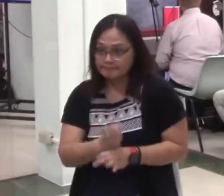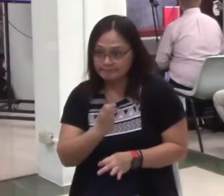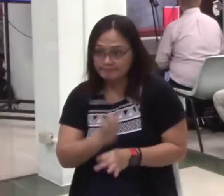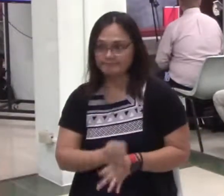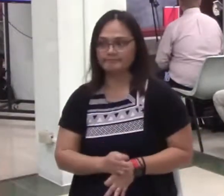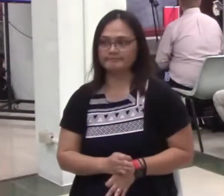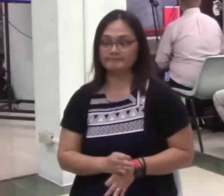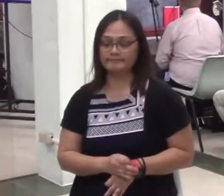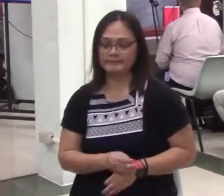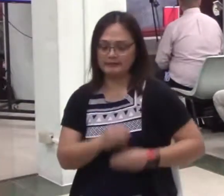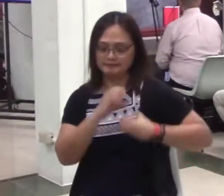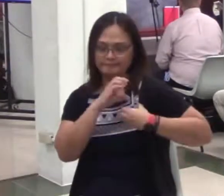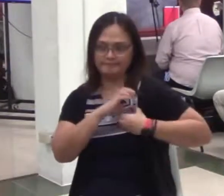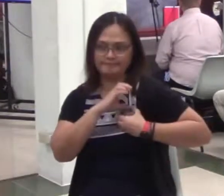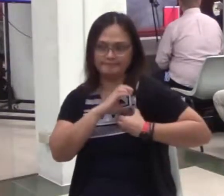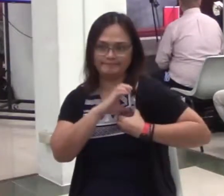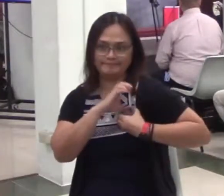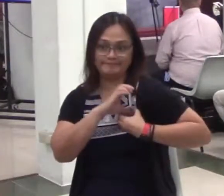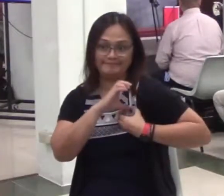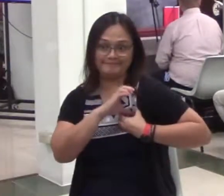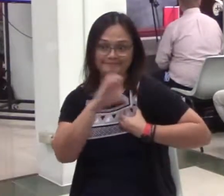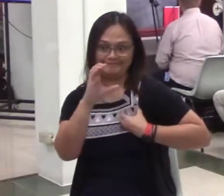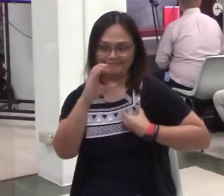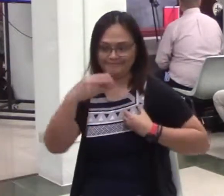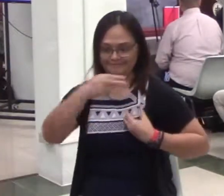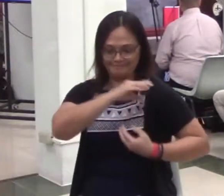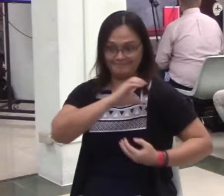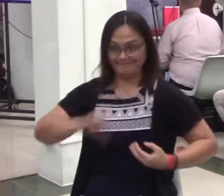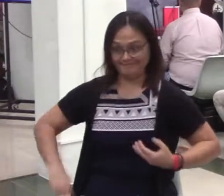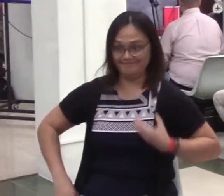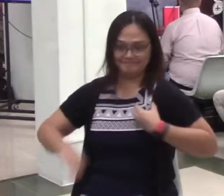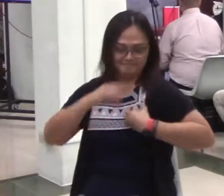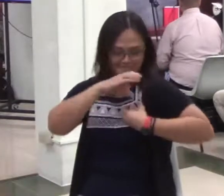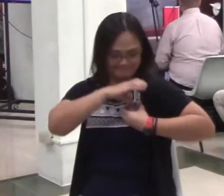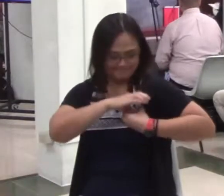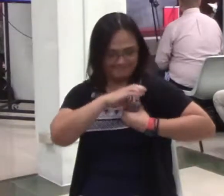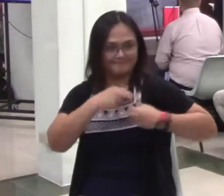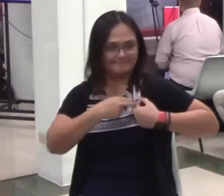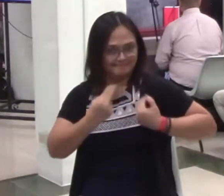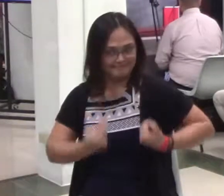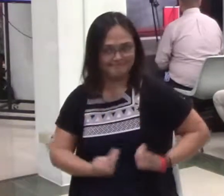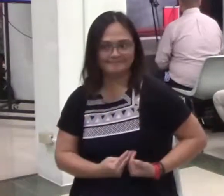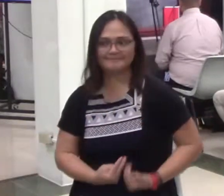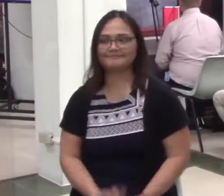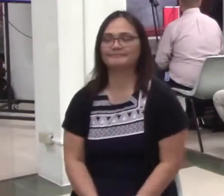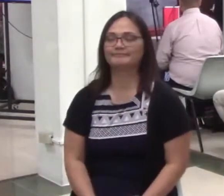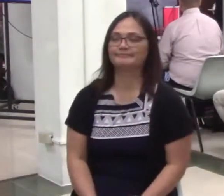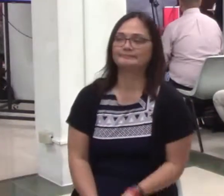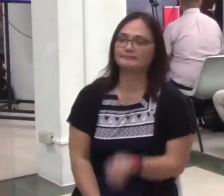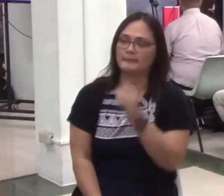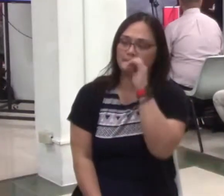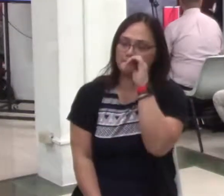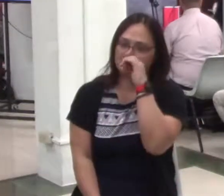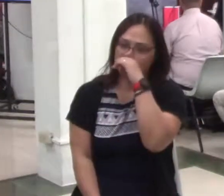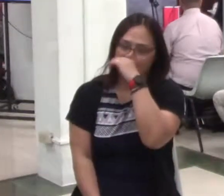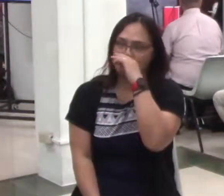salita at sa pamamagitan ng pagtalima natin sa Kanyang salita.